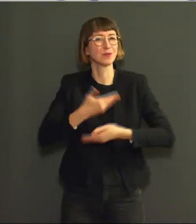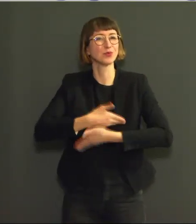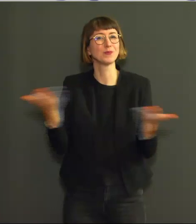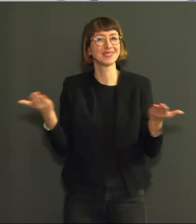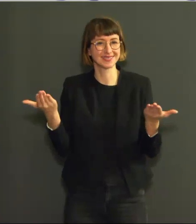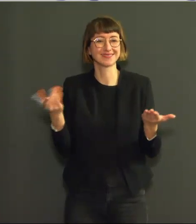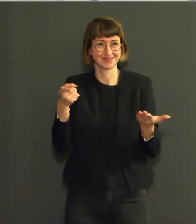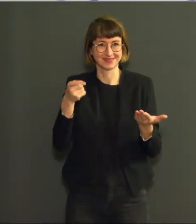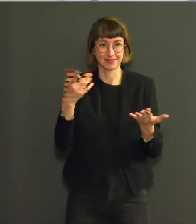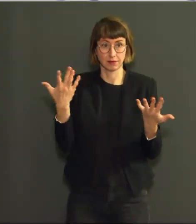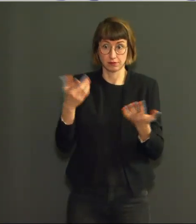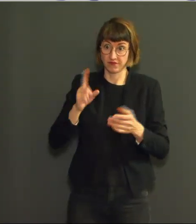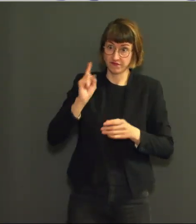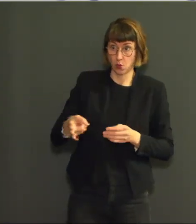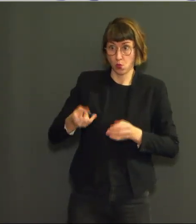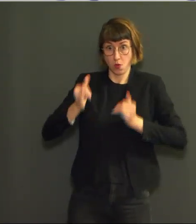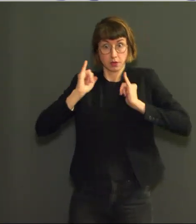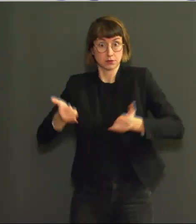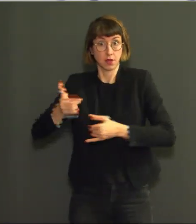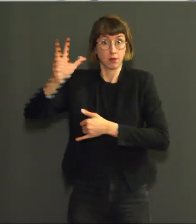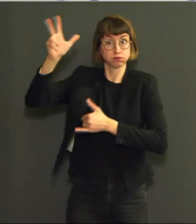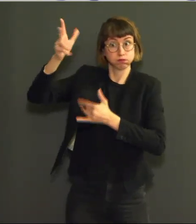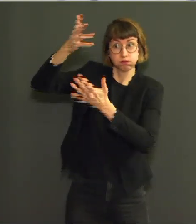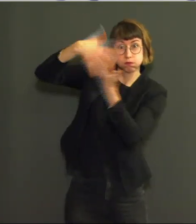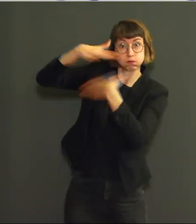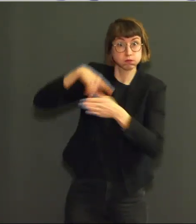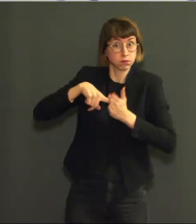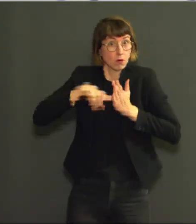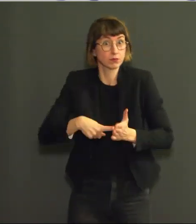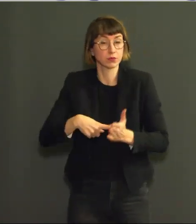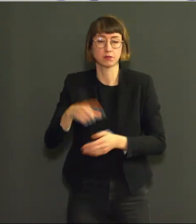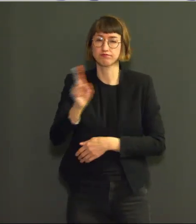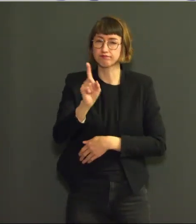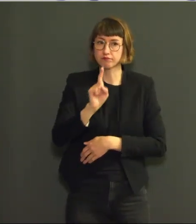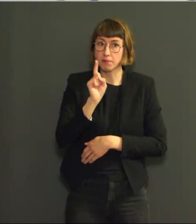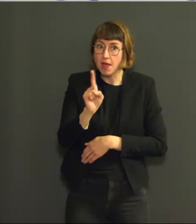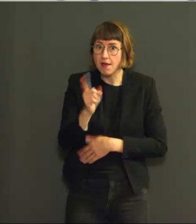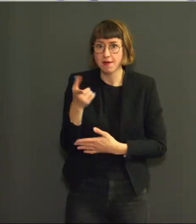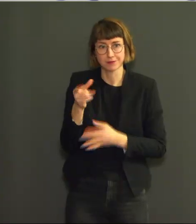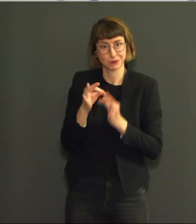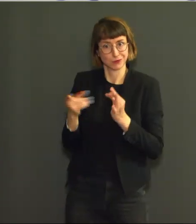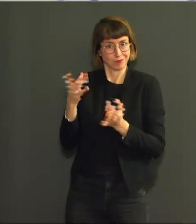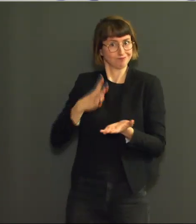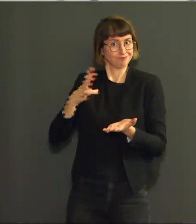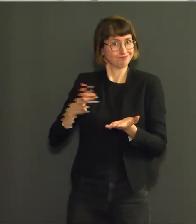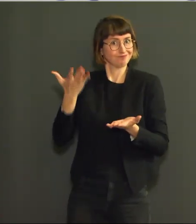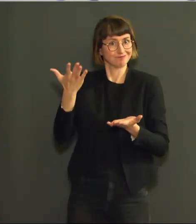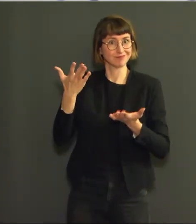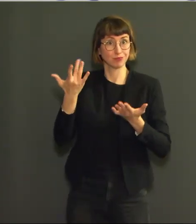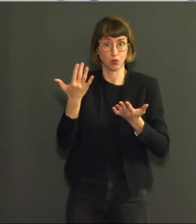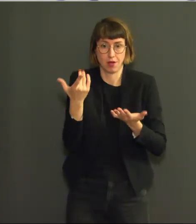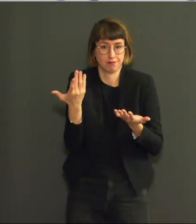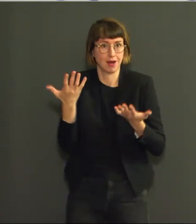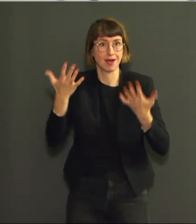'air n'est pas obligatoire. Il s'agit cependant d'un moyen supplémentaire, important, qui vous